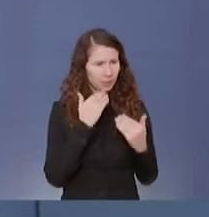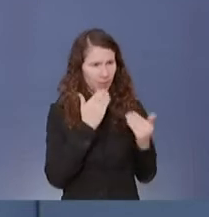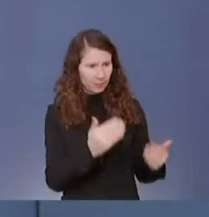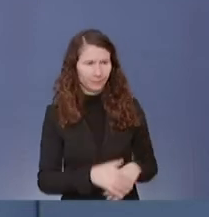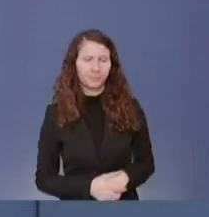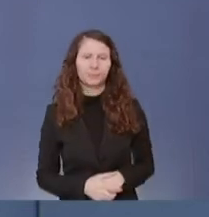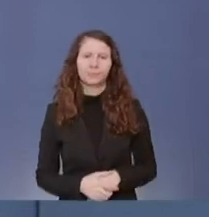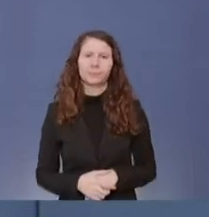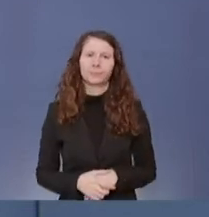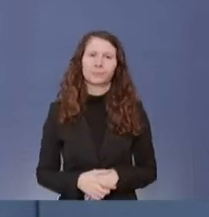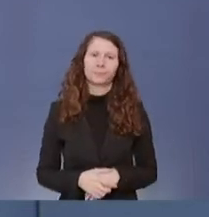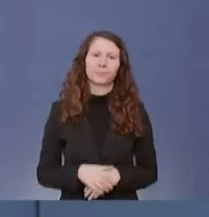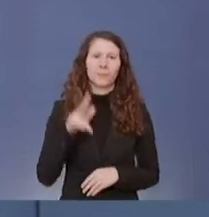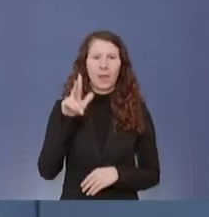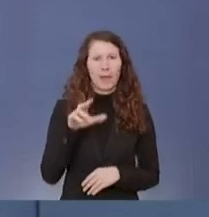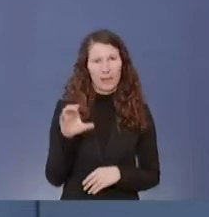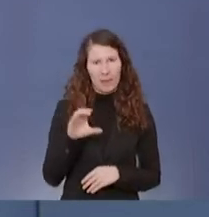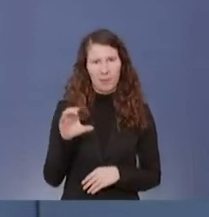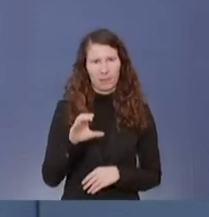Dann hat Herr Klementz die nächste Frage.